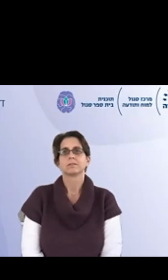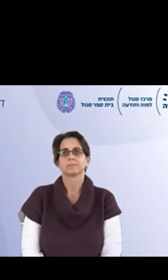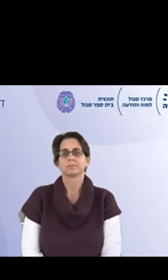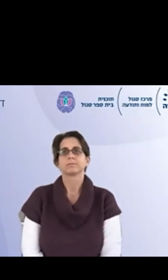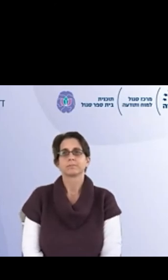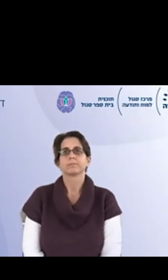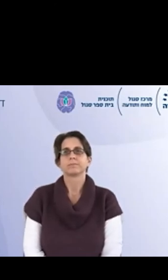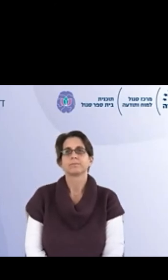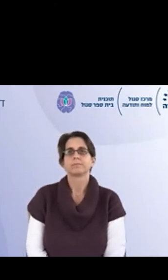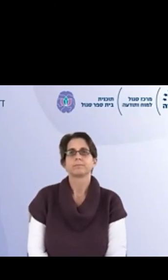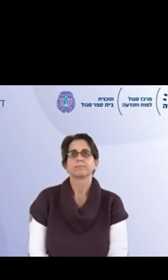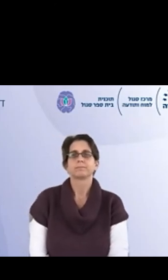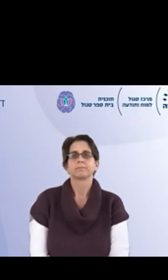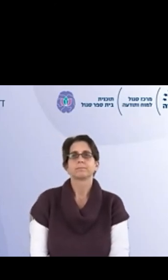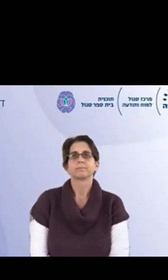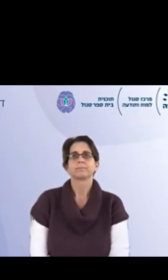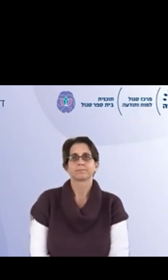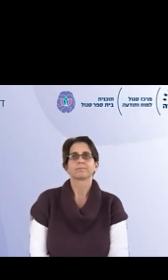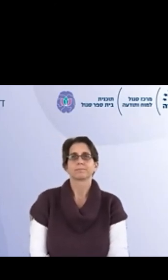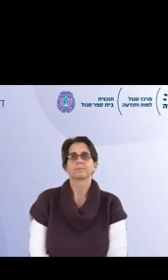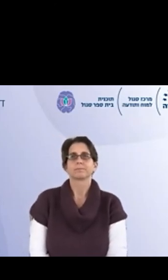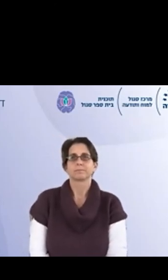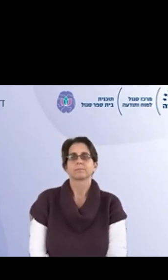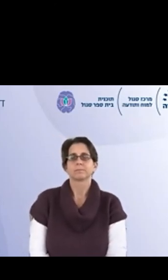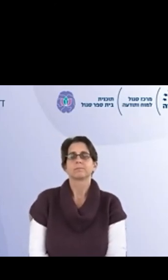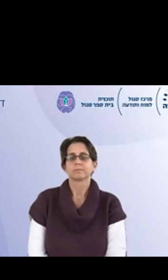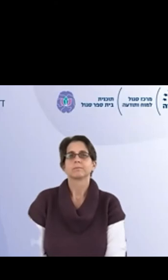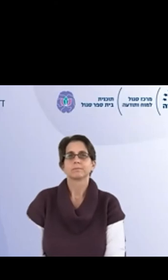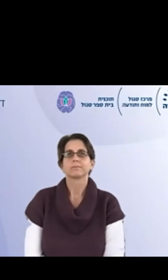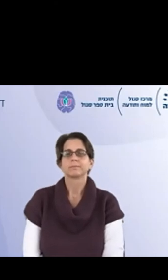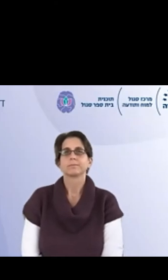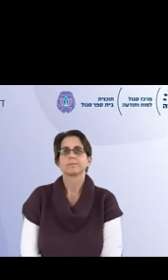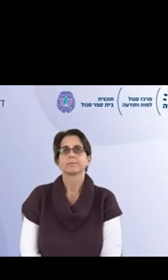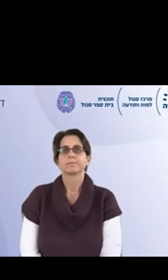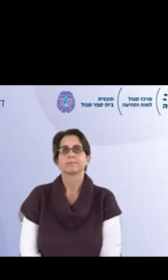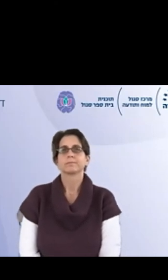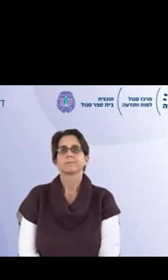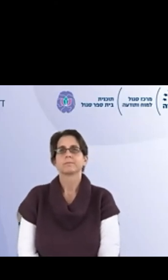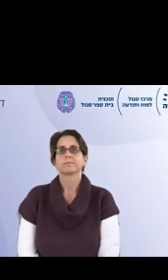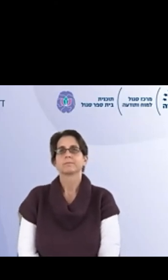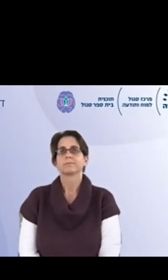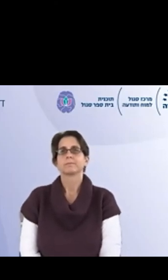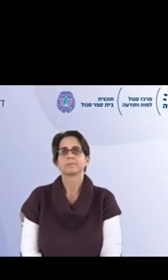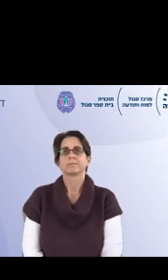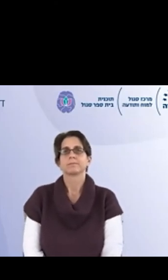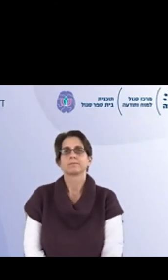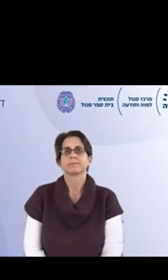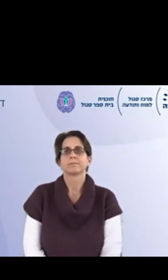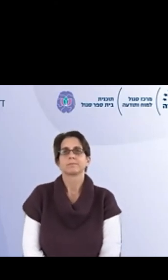חשוב יותר, מה המזג האוויר הפנימי שלו, הוא קשוב לרגשות שלו, לצרכים שלו, למצב הרוח שלו,